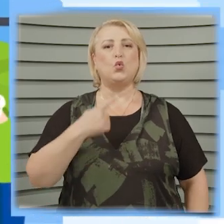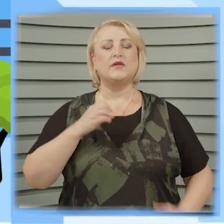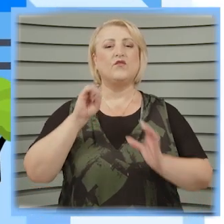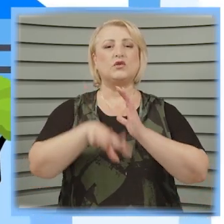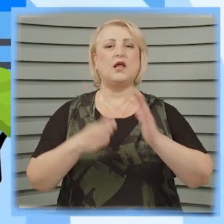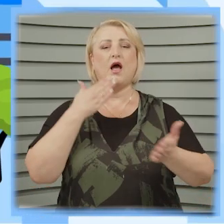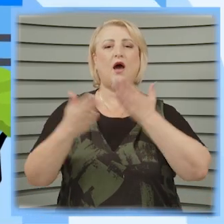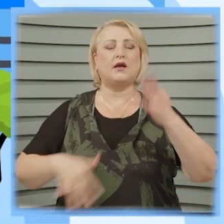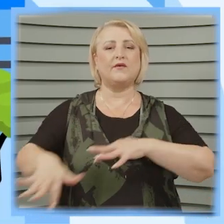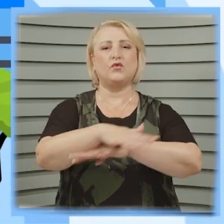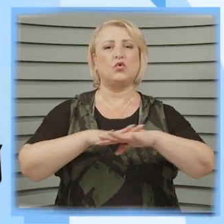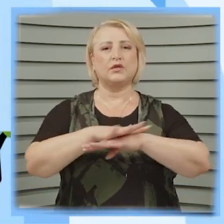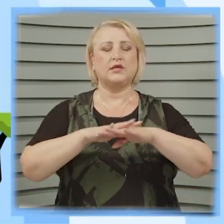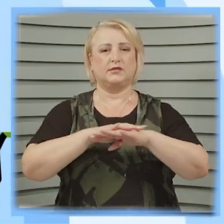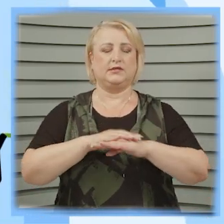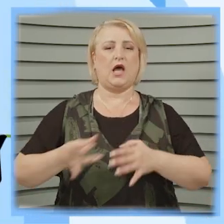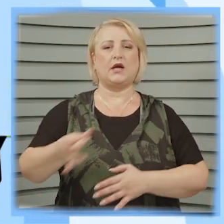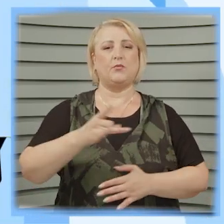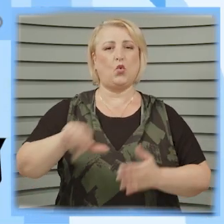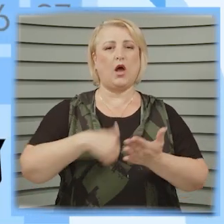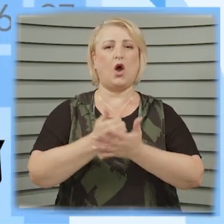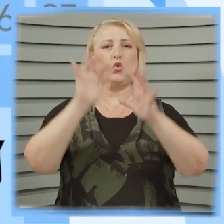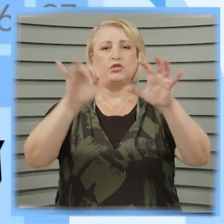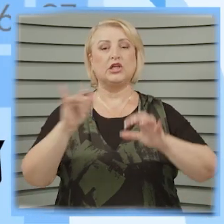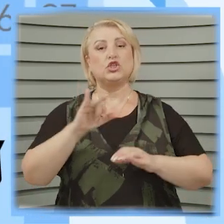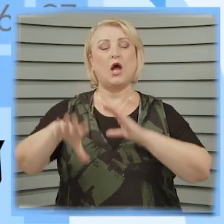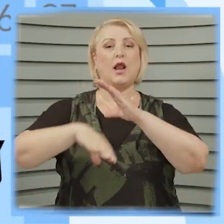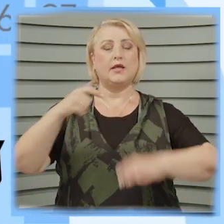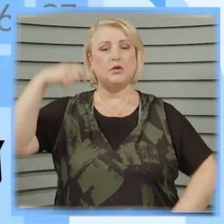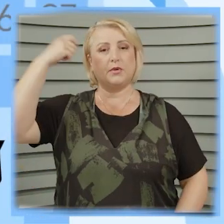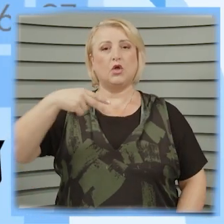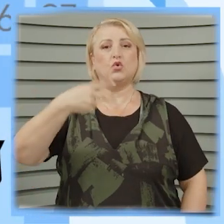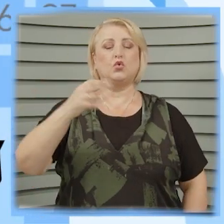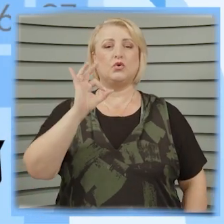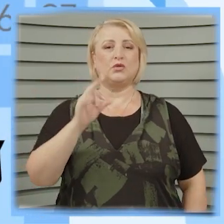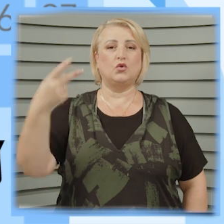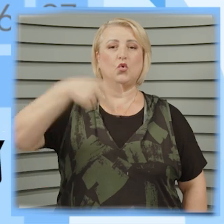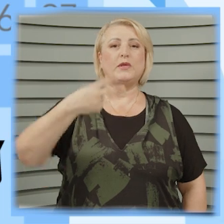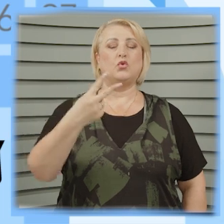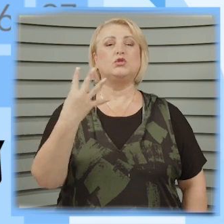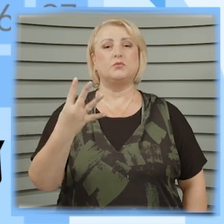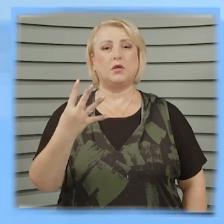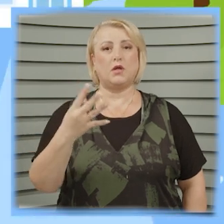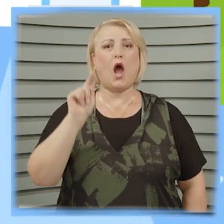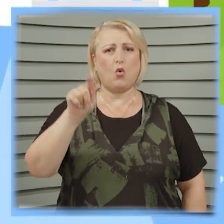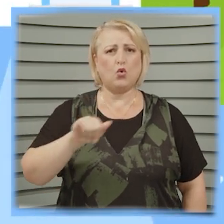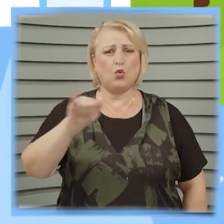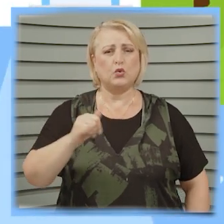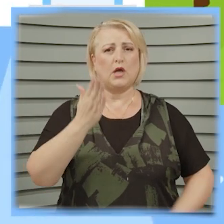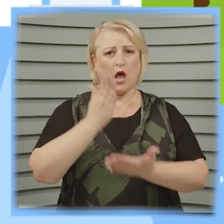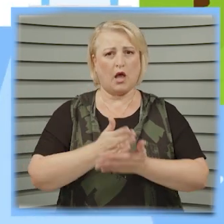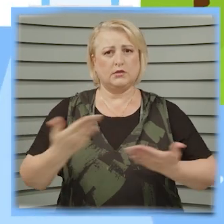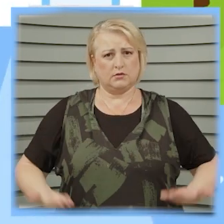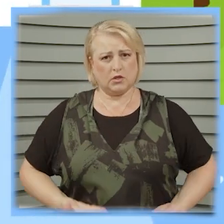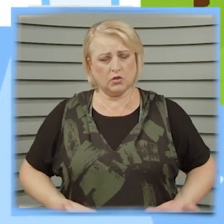Unde votezi la referendumul Republican Constituțional și alegerile prezidențiale din 20 octombrie 2024? Acolo